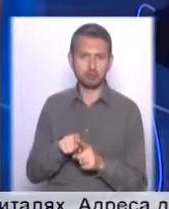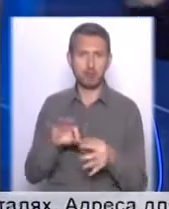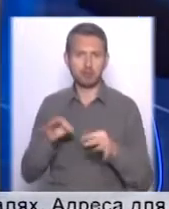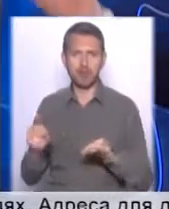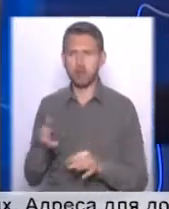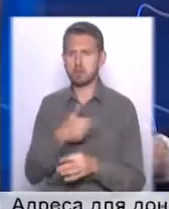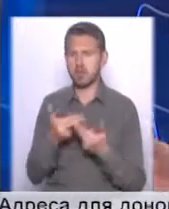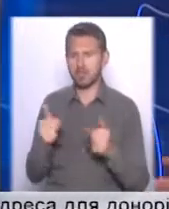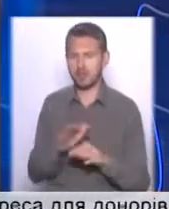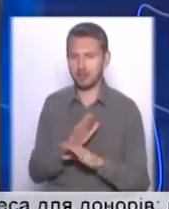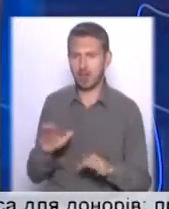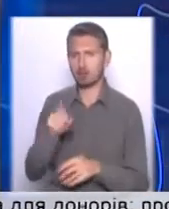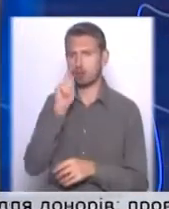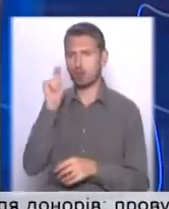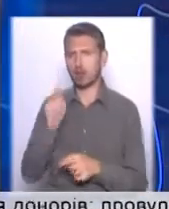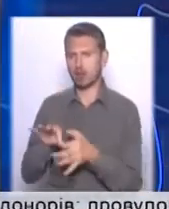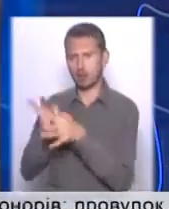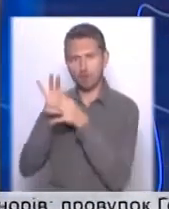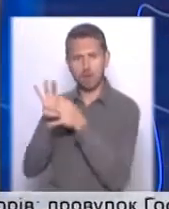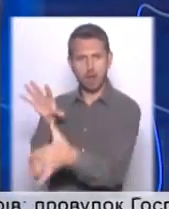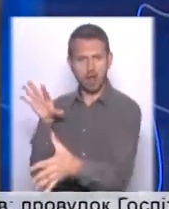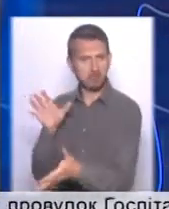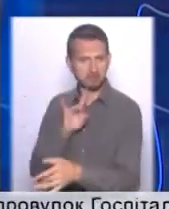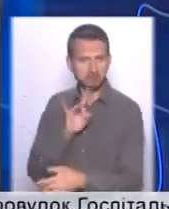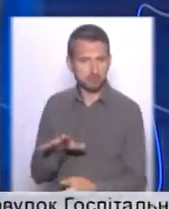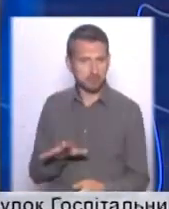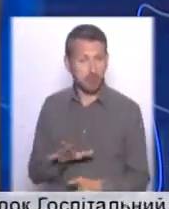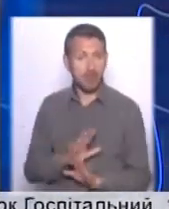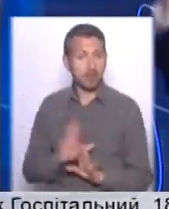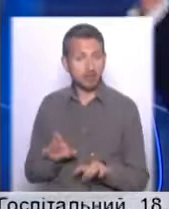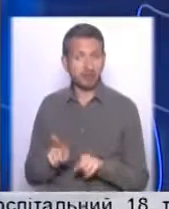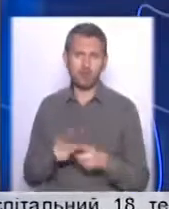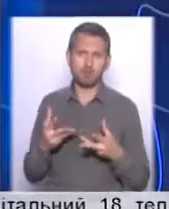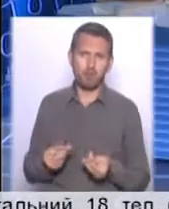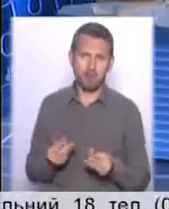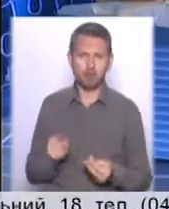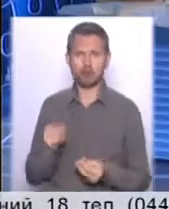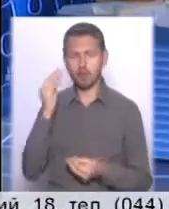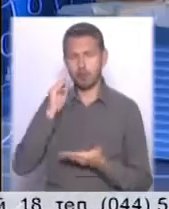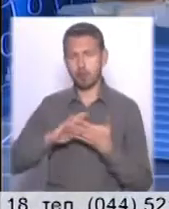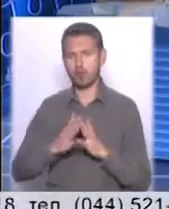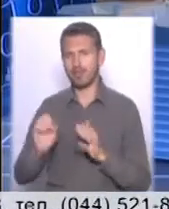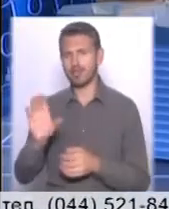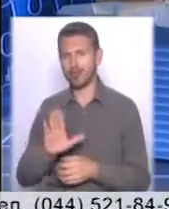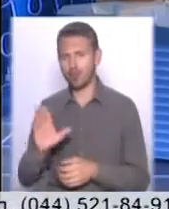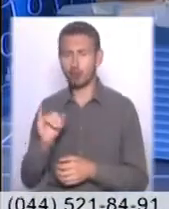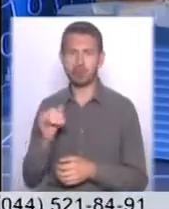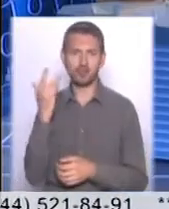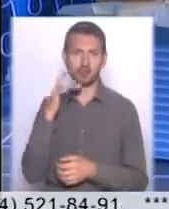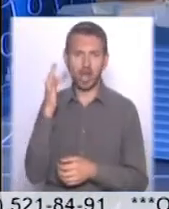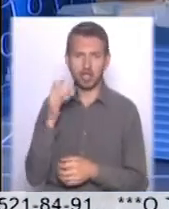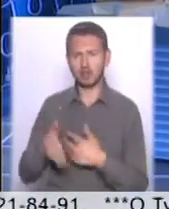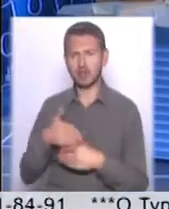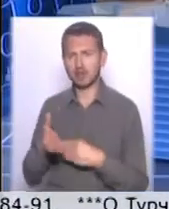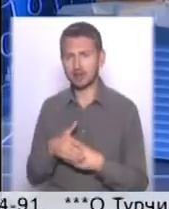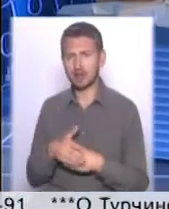визнаємо, і ми взагалі з Україною нічого мати в подальшому не будемо. Якось так вже пом'якшується. Тут і позиція Європи, і Штатів, і санкції.